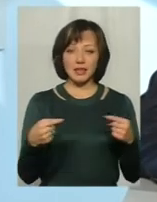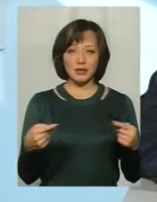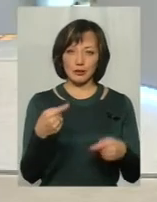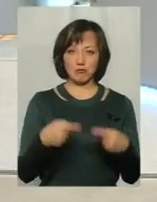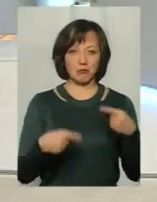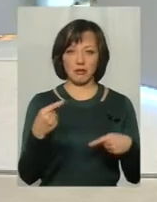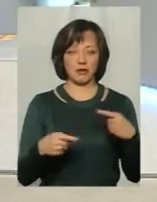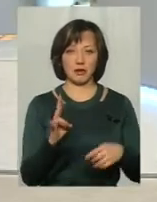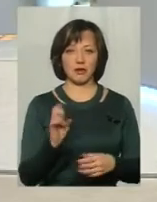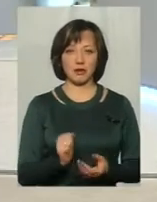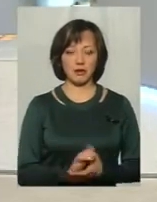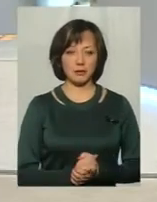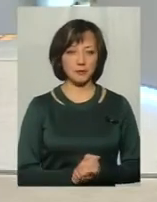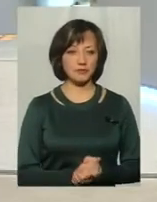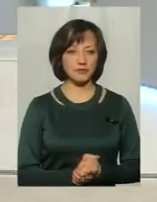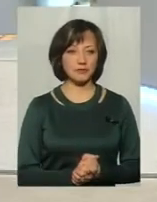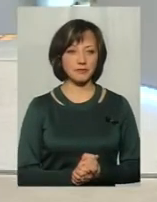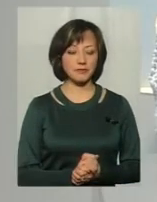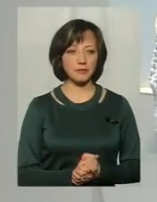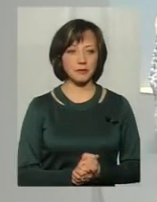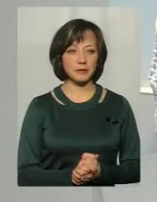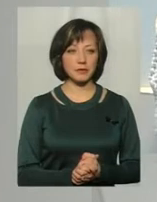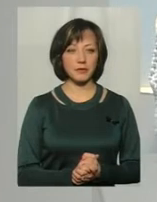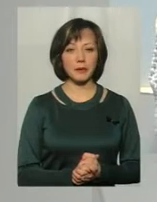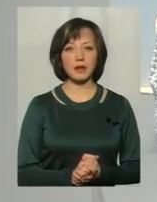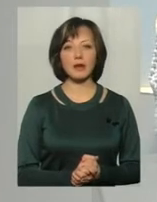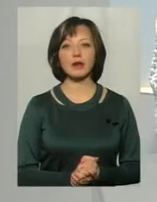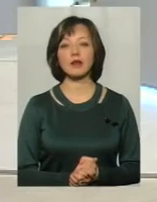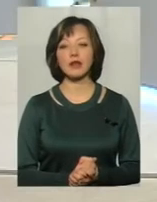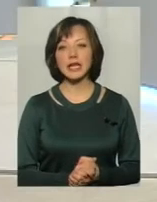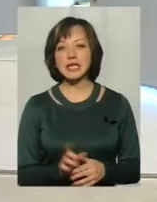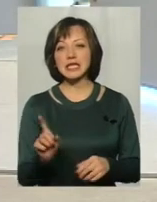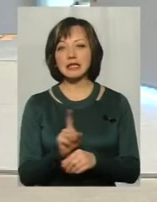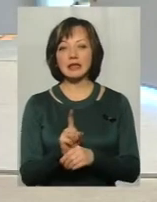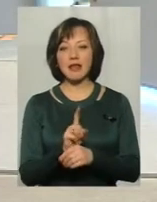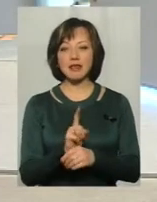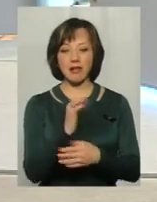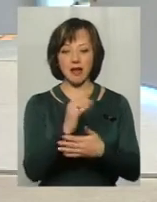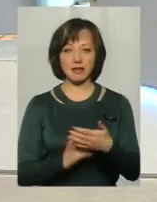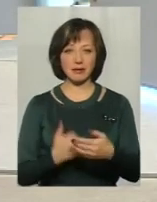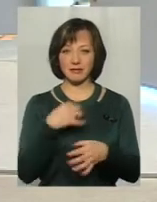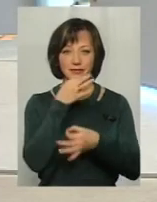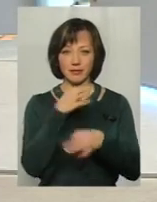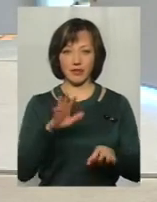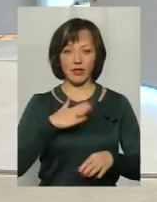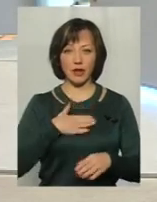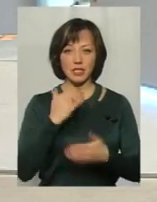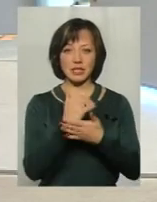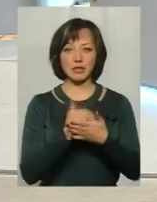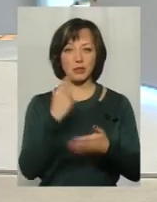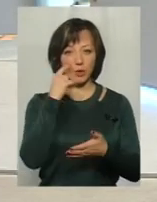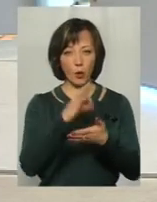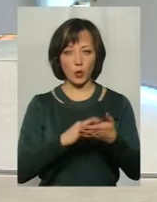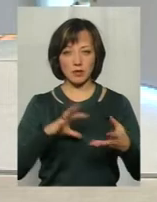спірна. Пане Богдан? Ну, стандартизація теж мені не подобається. І зовсім мені не подобається наша система оцінювання в